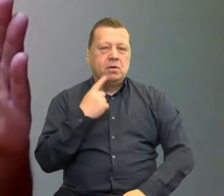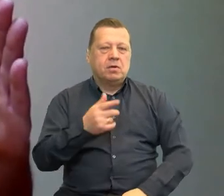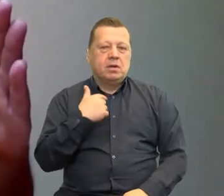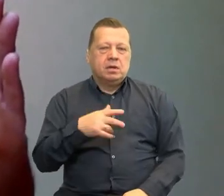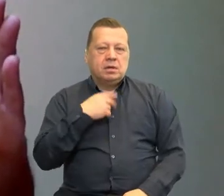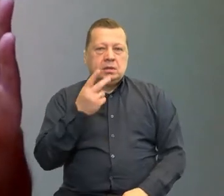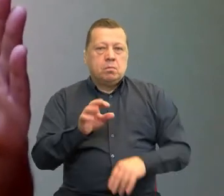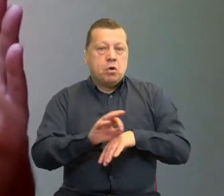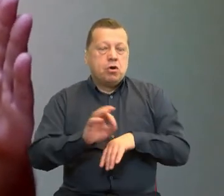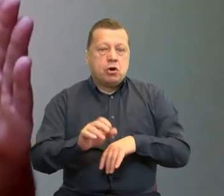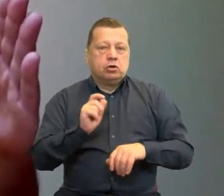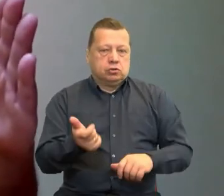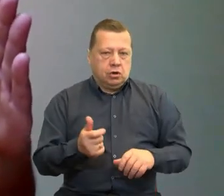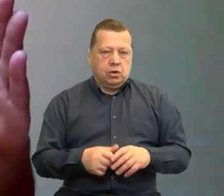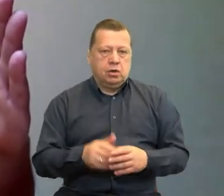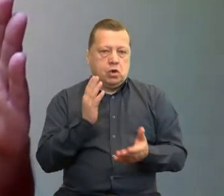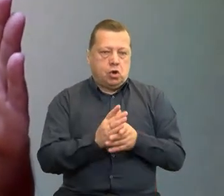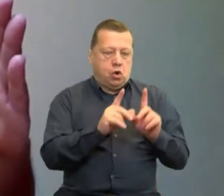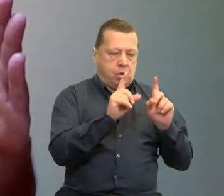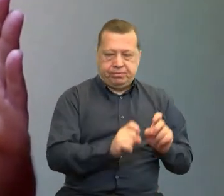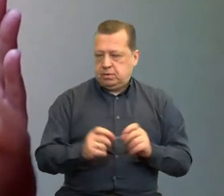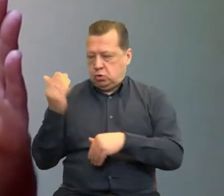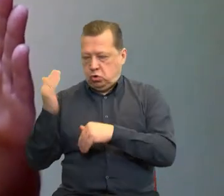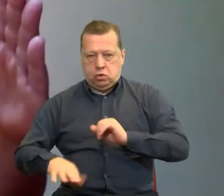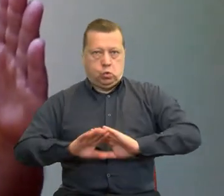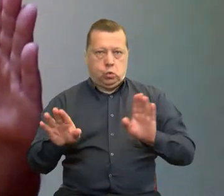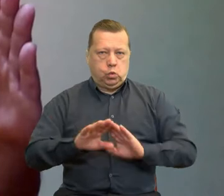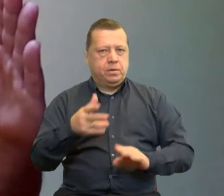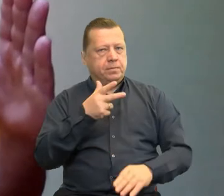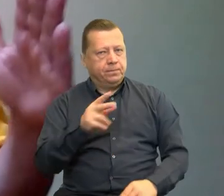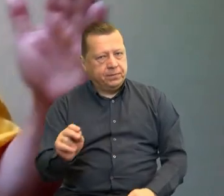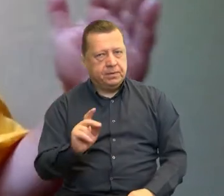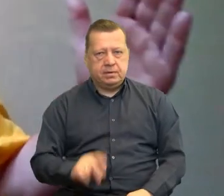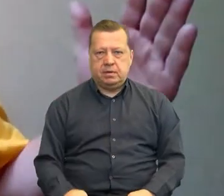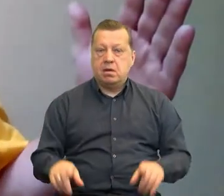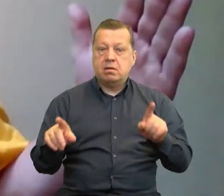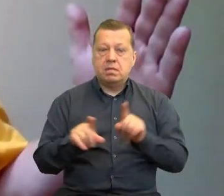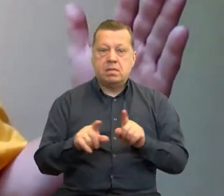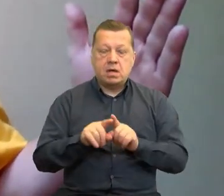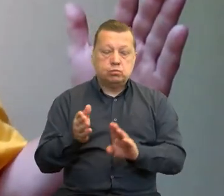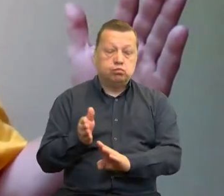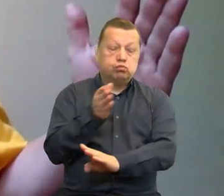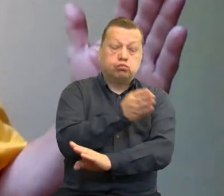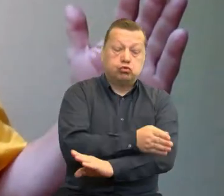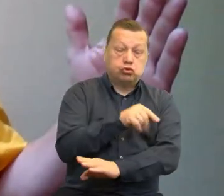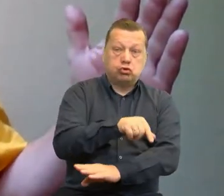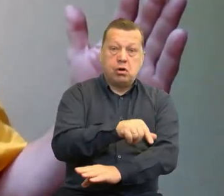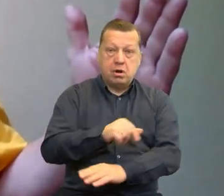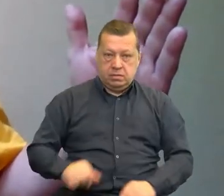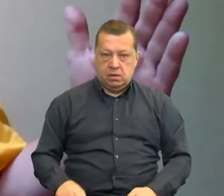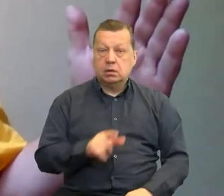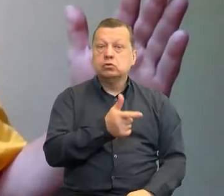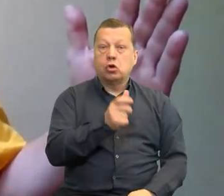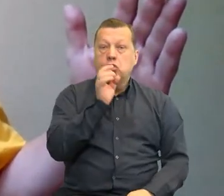że projekt to jest nie tylko moment rozpoczęcia i zakończenia, ale to jest też to coś, co jest przed nim. etap dobrego